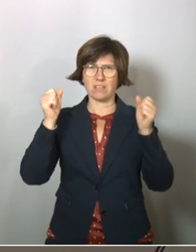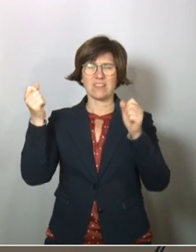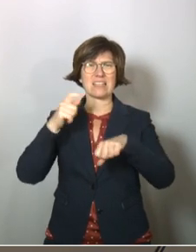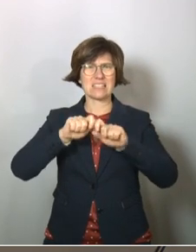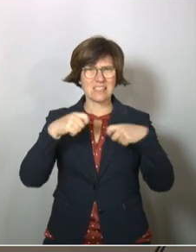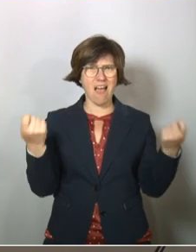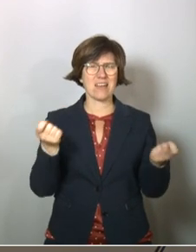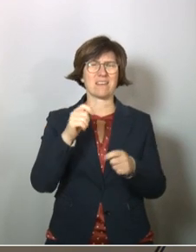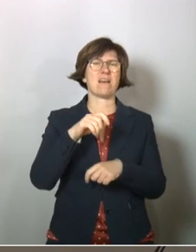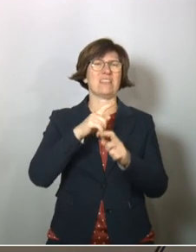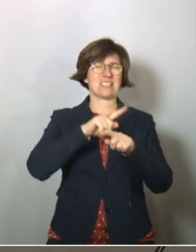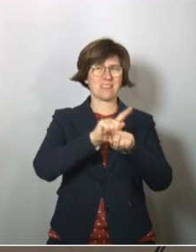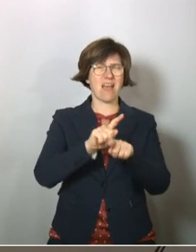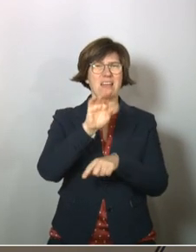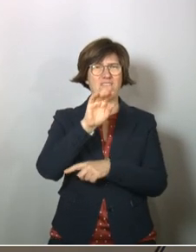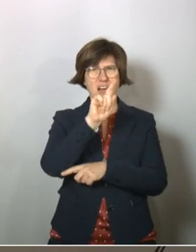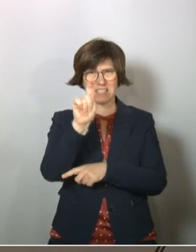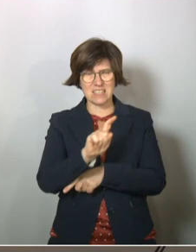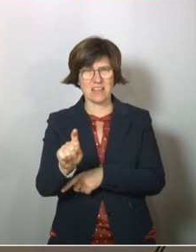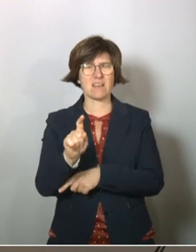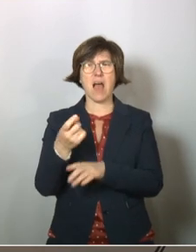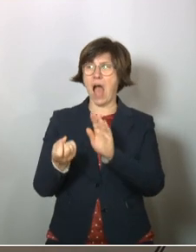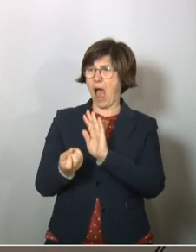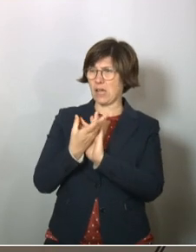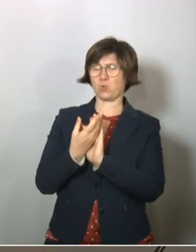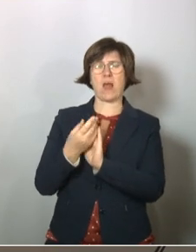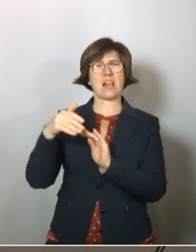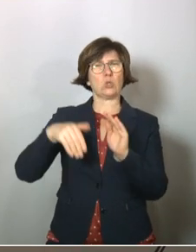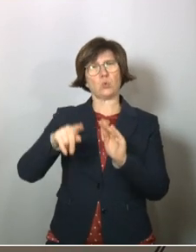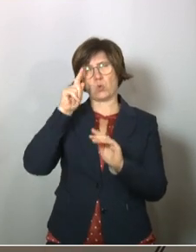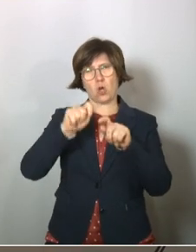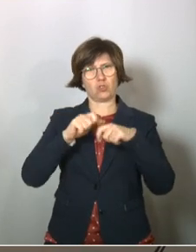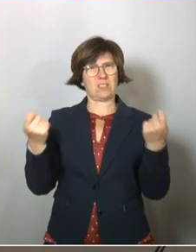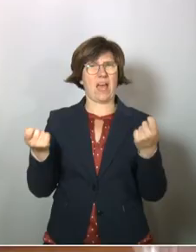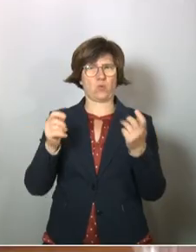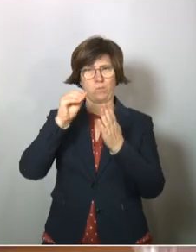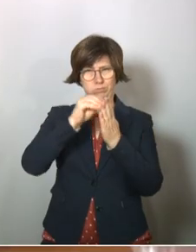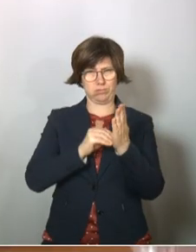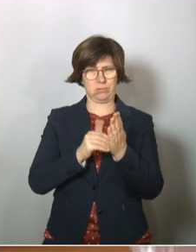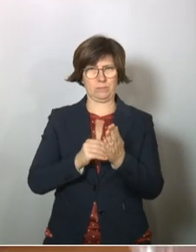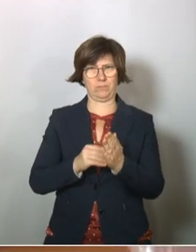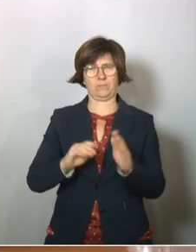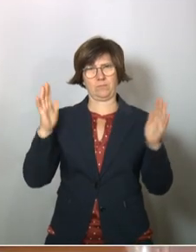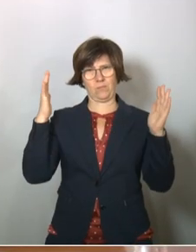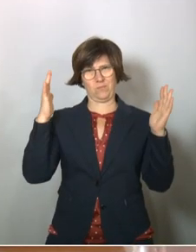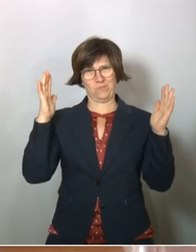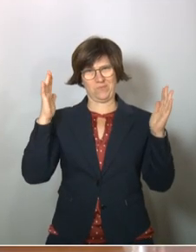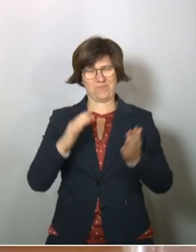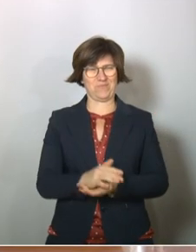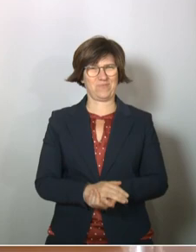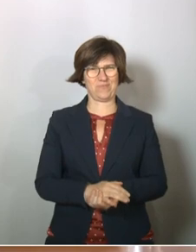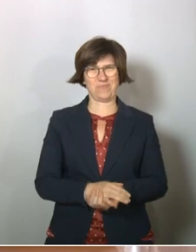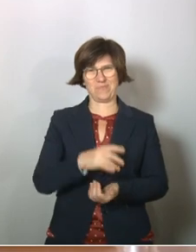die Zeit, die FAZ, aktuell Kolumnistin für die Süddeutsche Zeitung. Ich begrüße